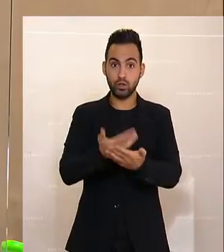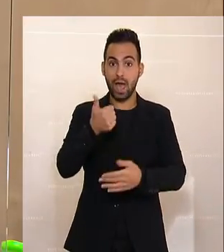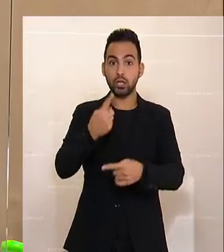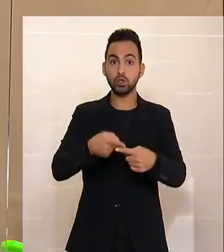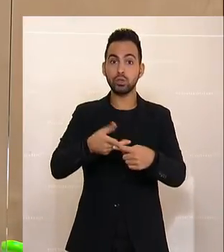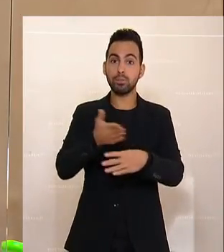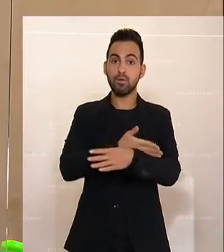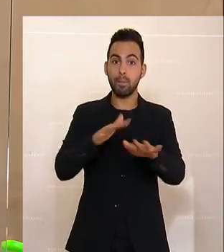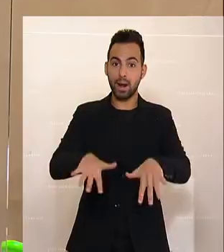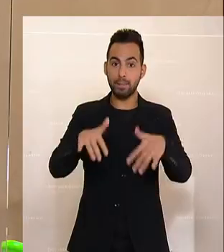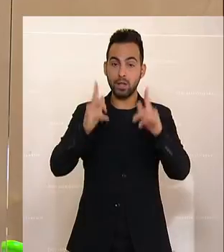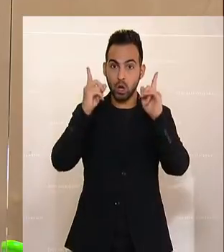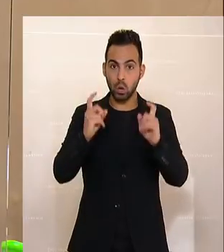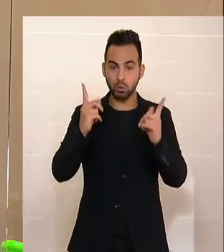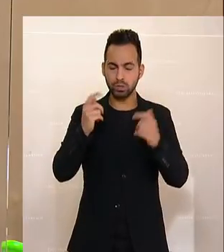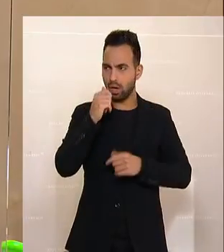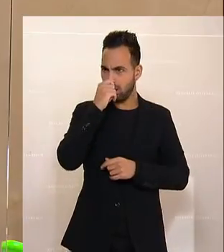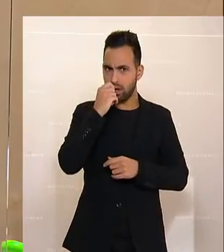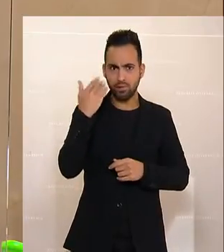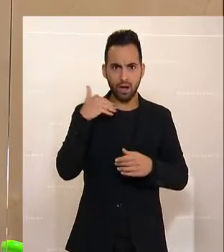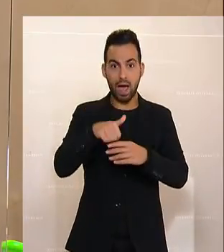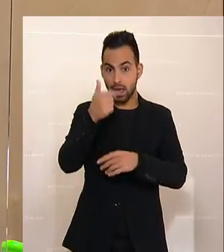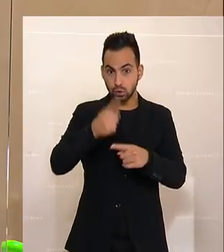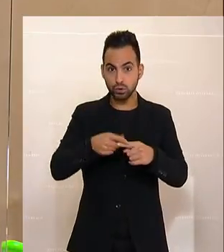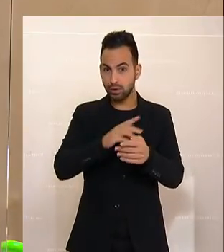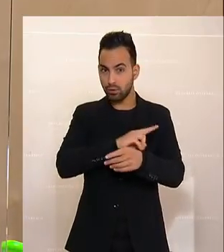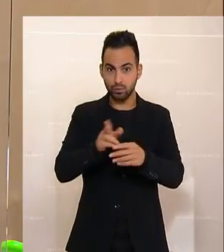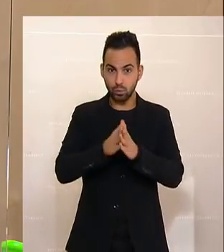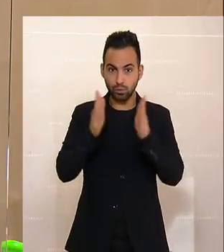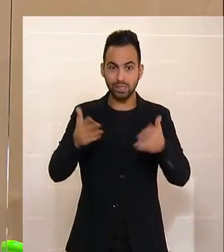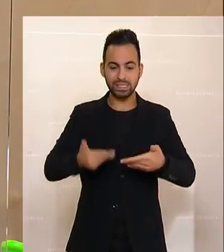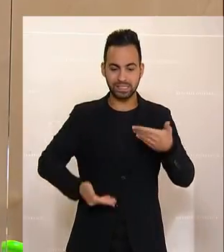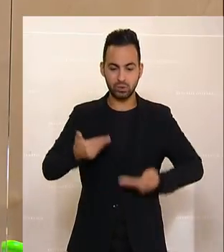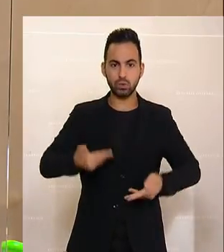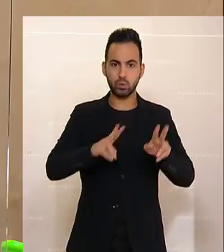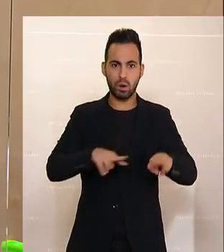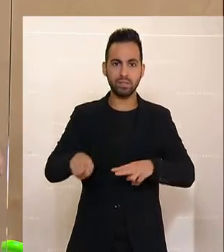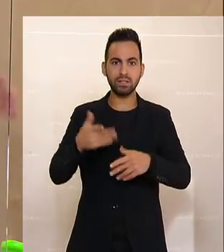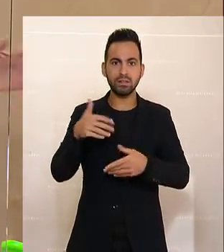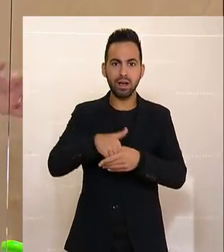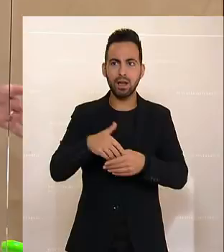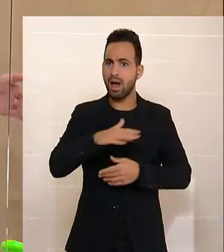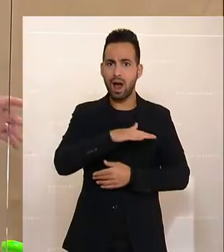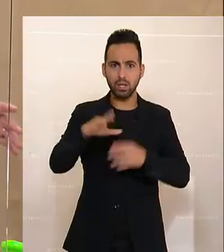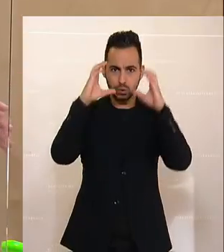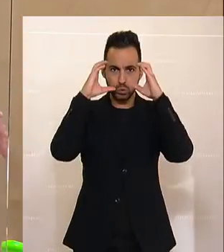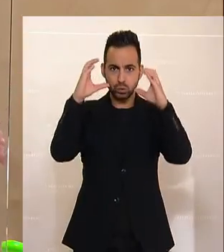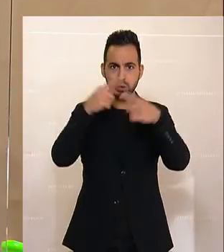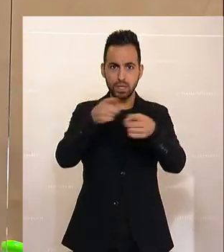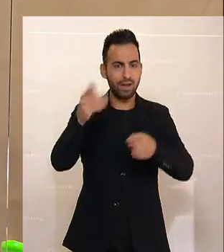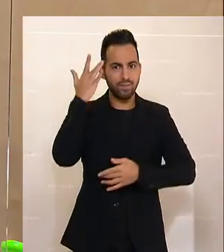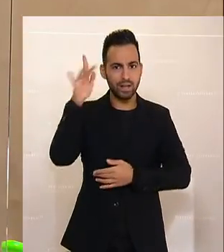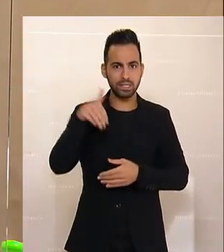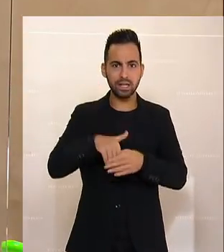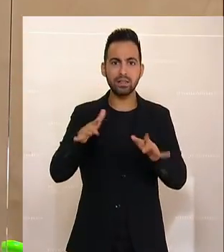Plenarbeginn, eine volle Stunde für eine Sitzung, die im Grunde genommen, das wissen die Zuseherinnen und Zuseher nicht,